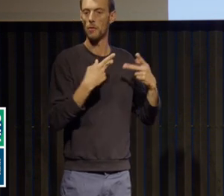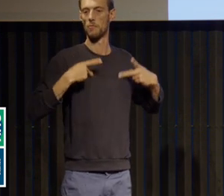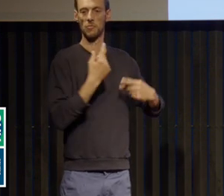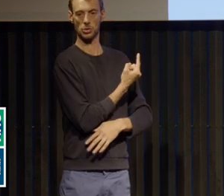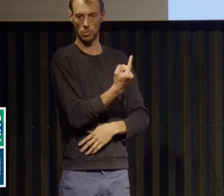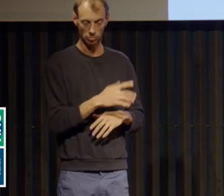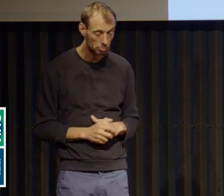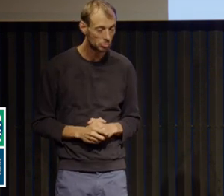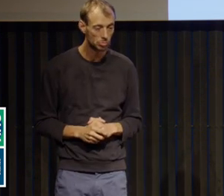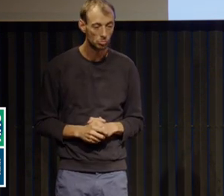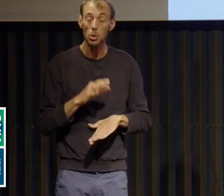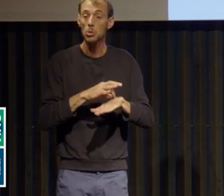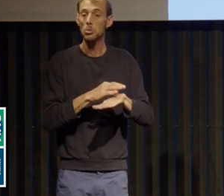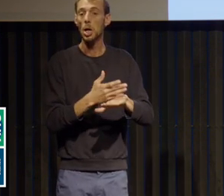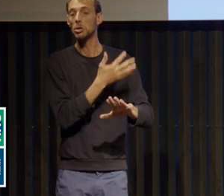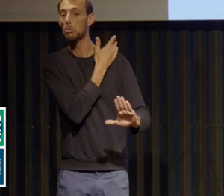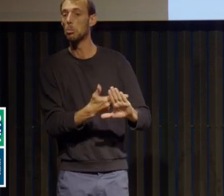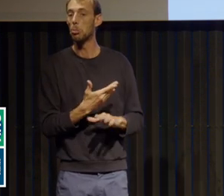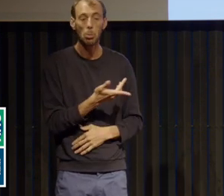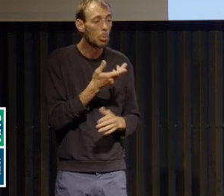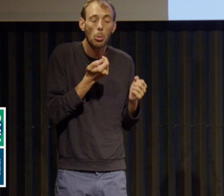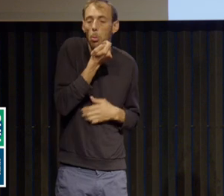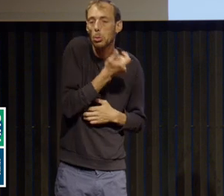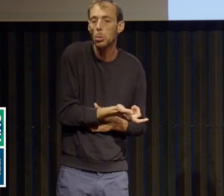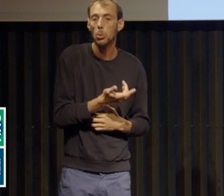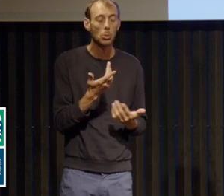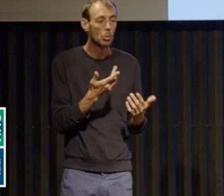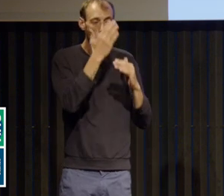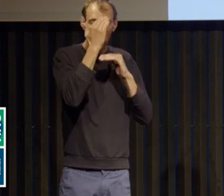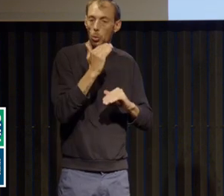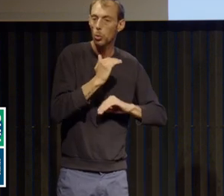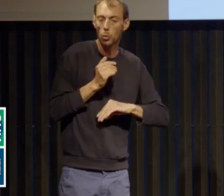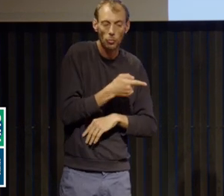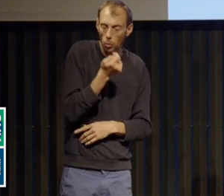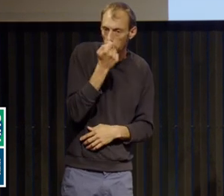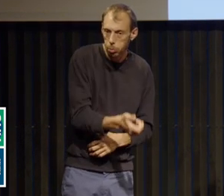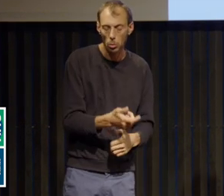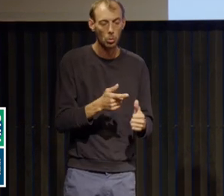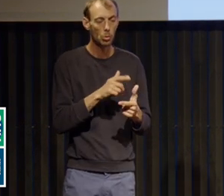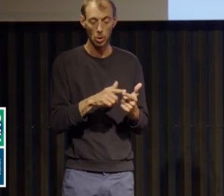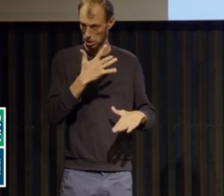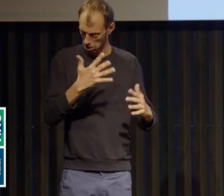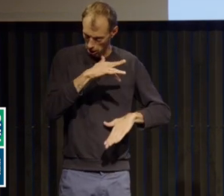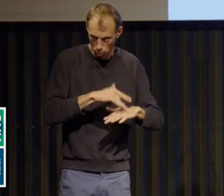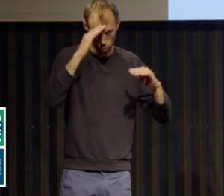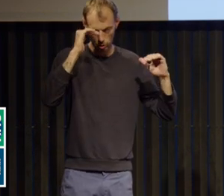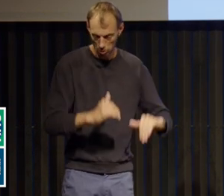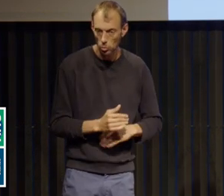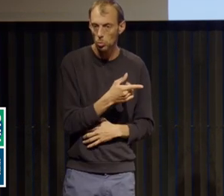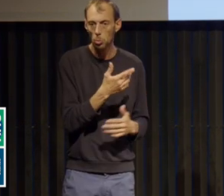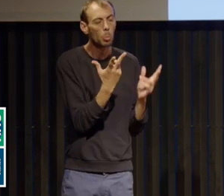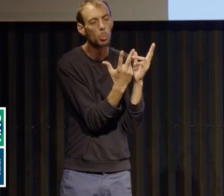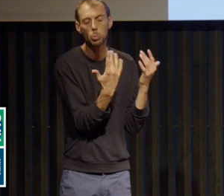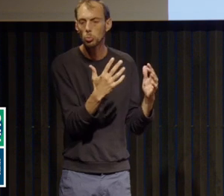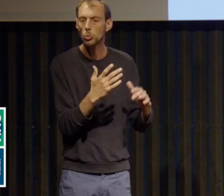beaucoup d'antécédents. Elle peut dire qu'elle n'a jamais eu confiance en elle, qu'elle a déjà souffert de dépression. Elle a décrit une période vers 15 ans